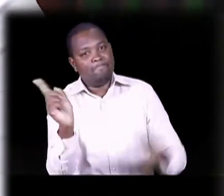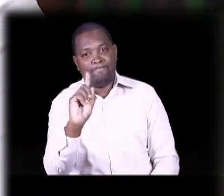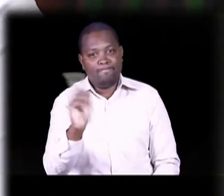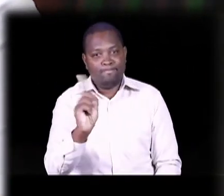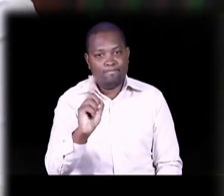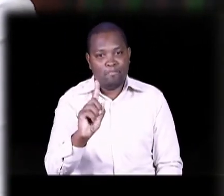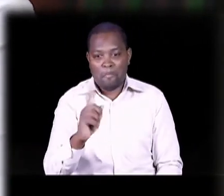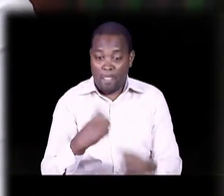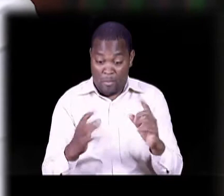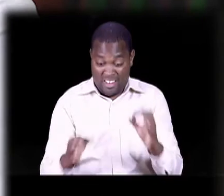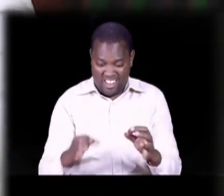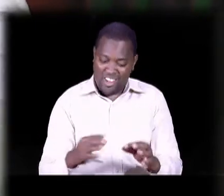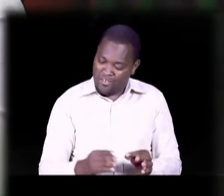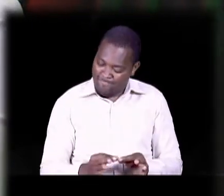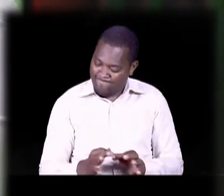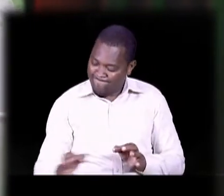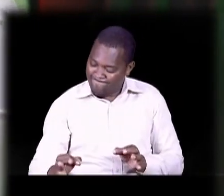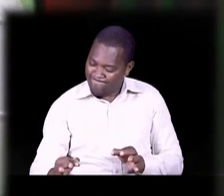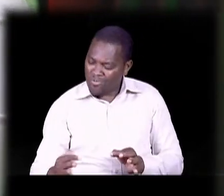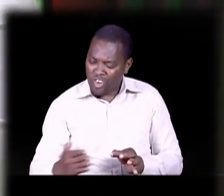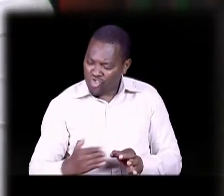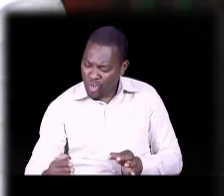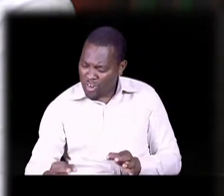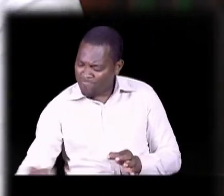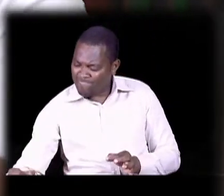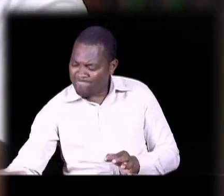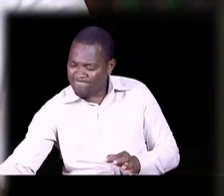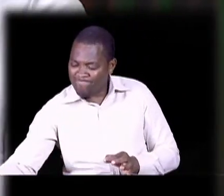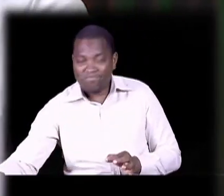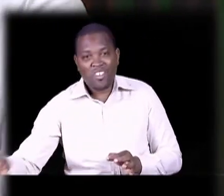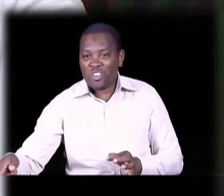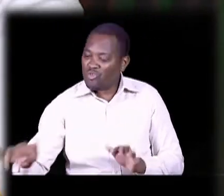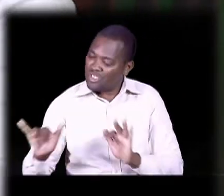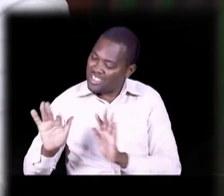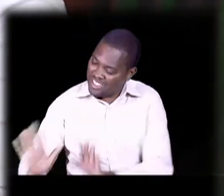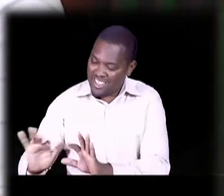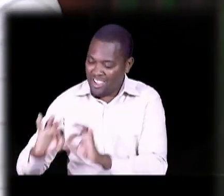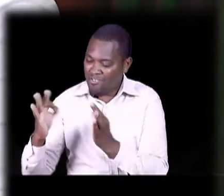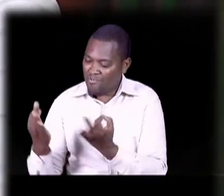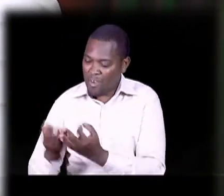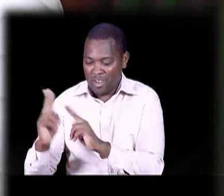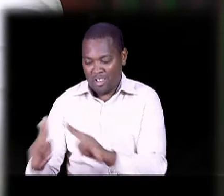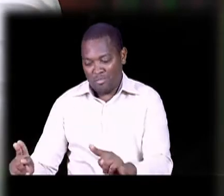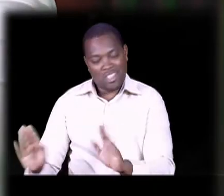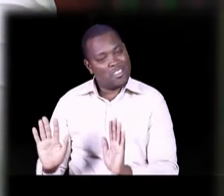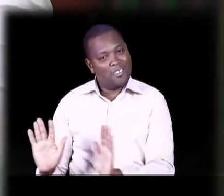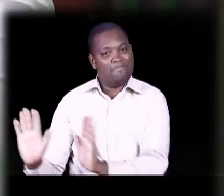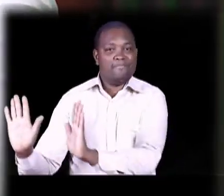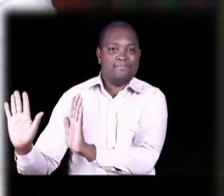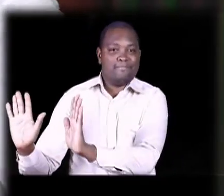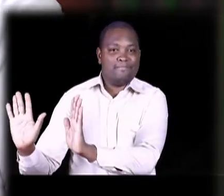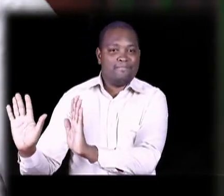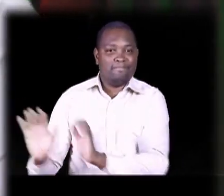ukiwa ni 1 meter ama 40 meters Wee kaa nyumbani Na familia yako wendele na shuguli zako Wee ni mkenya mzuri